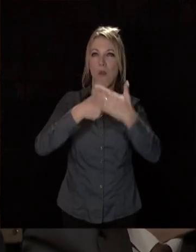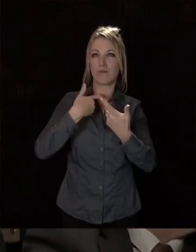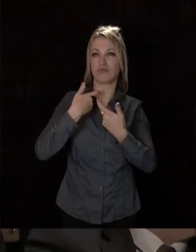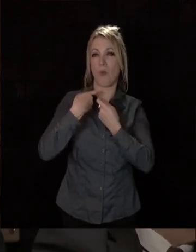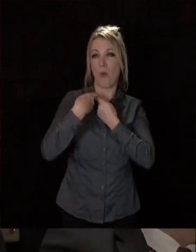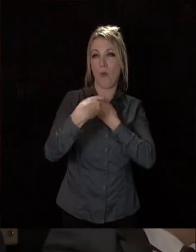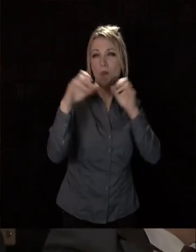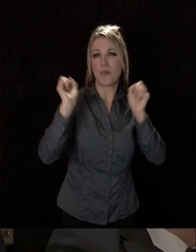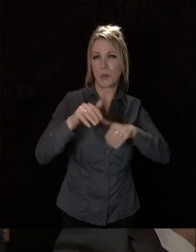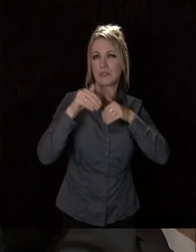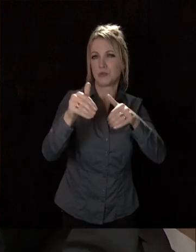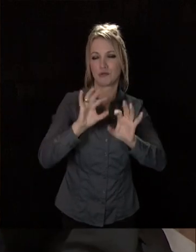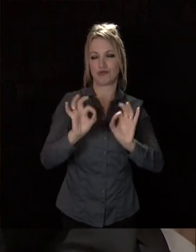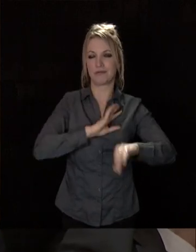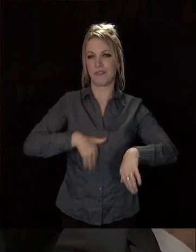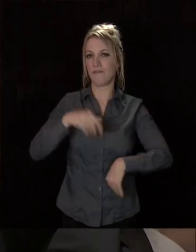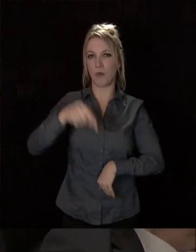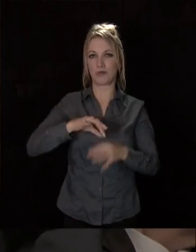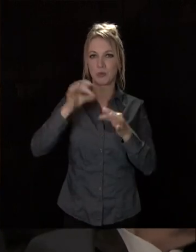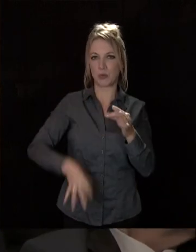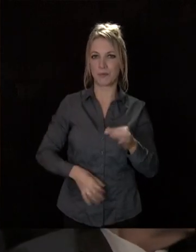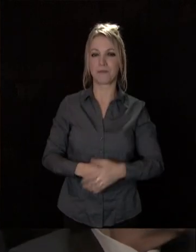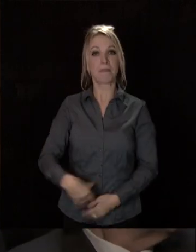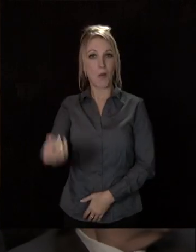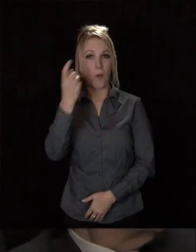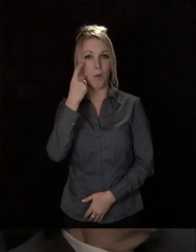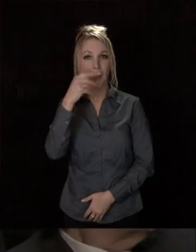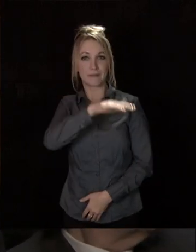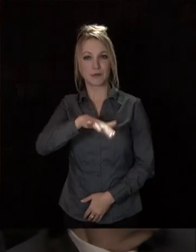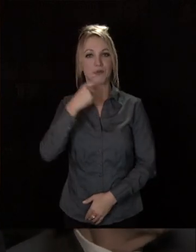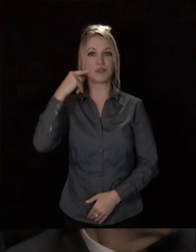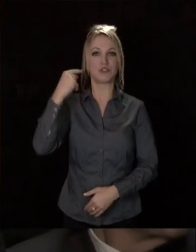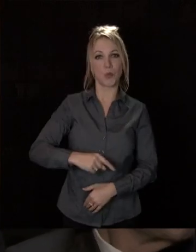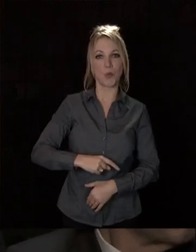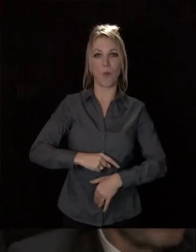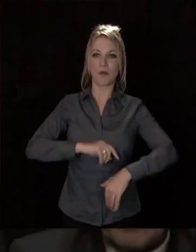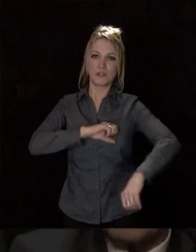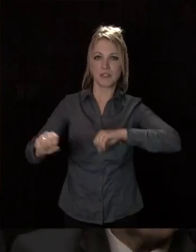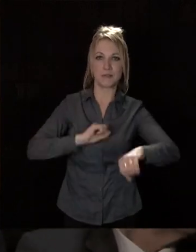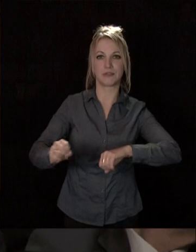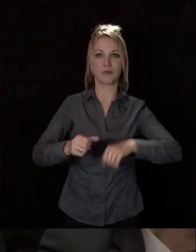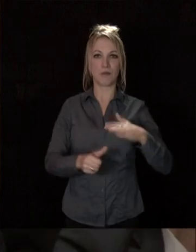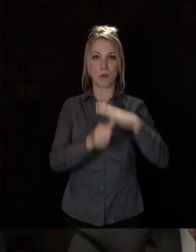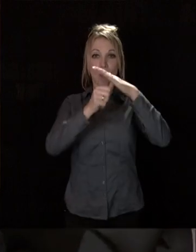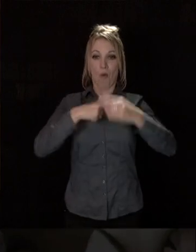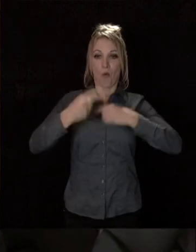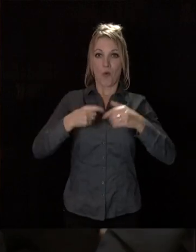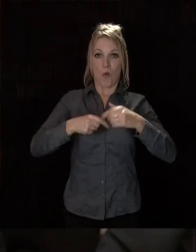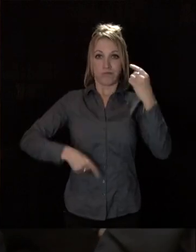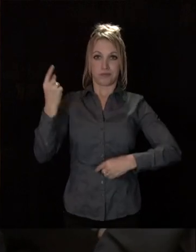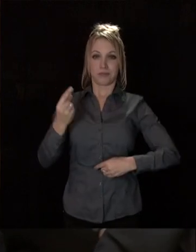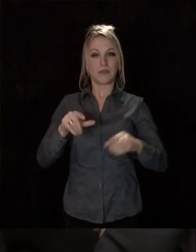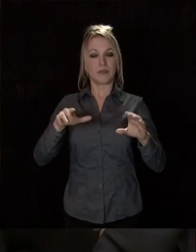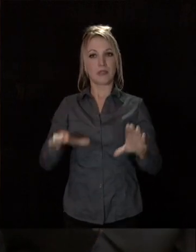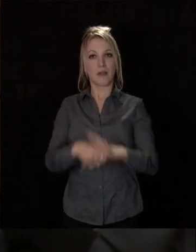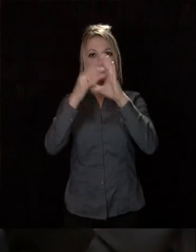encore. Mais je conclue, je conclue, je conclue. Vous le constatez, Dijon a la vitalité d'une métropole en devenir, l'image d'une